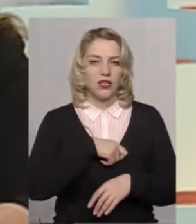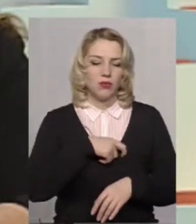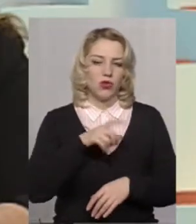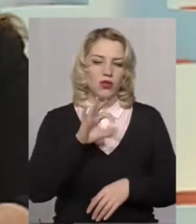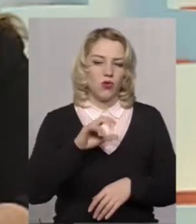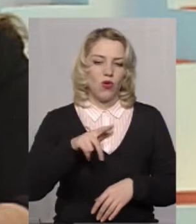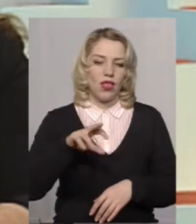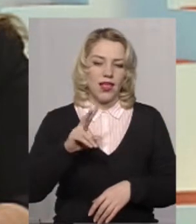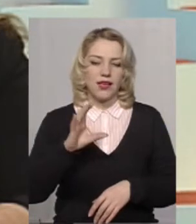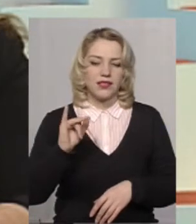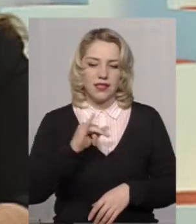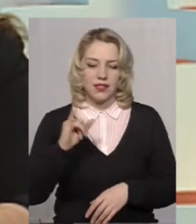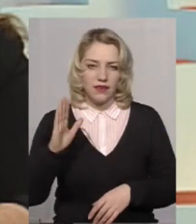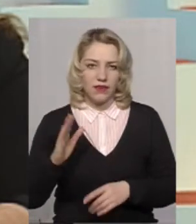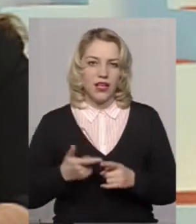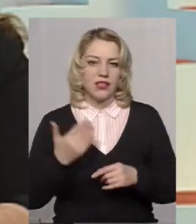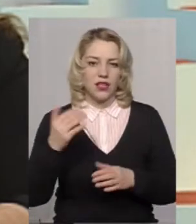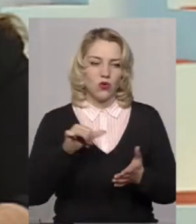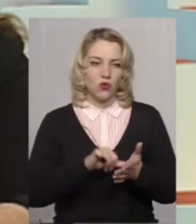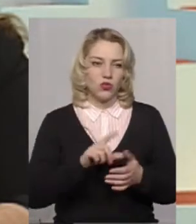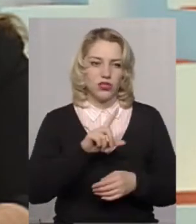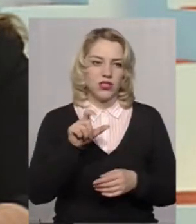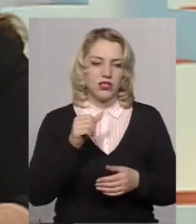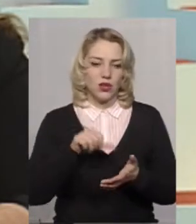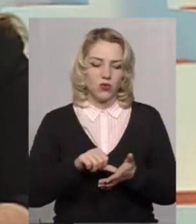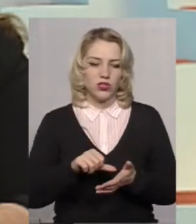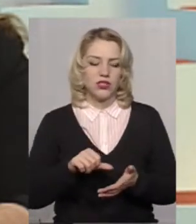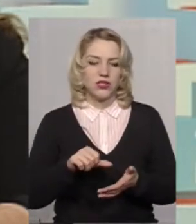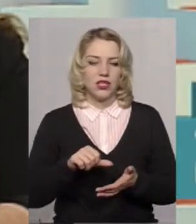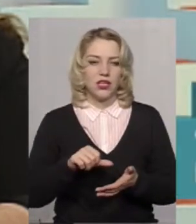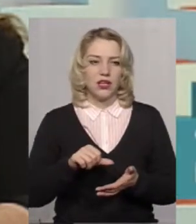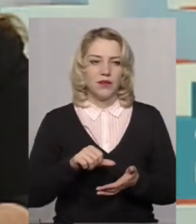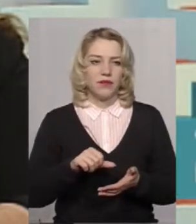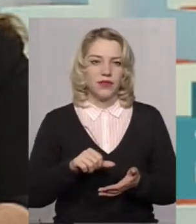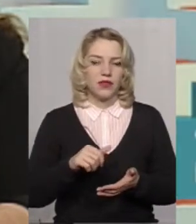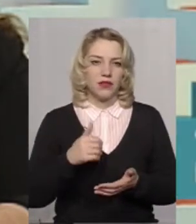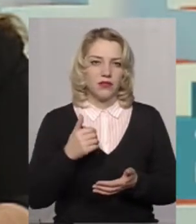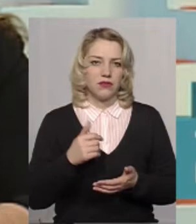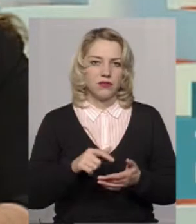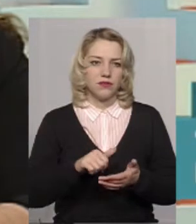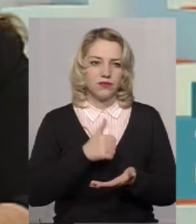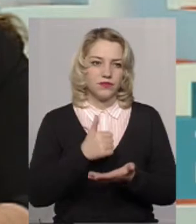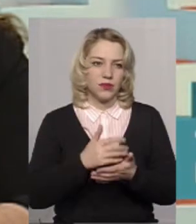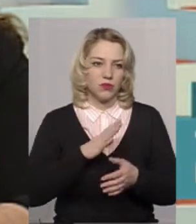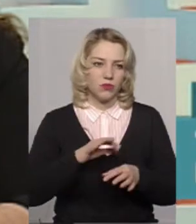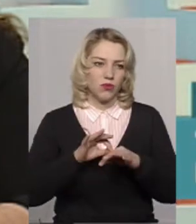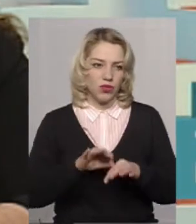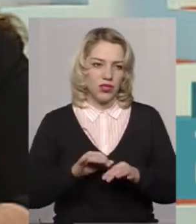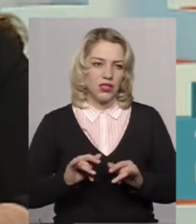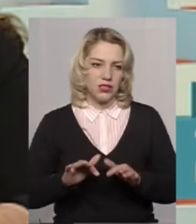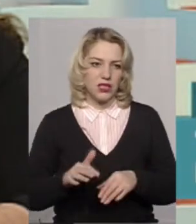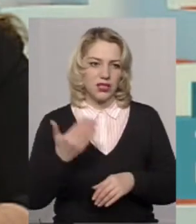І за його участі, а також за участі очільника обласної юстиції Віктора Ходняка був проведений інтерактивний захід.